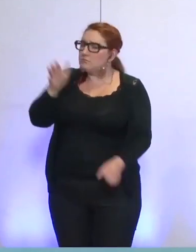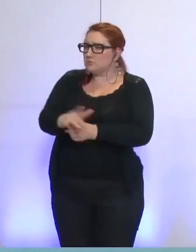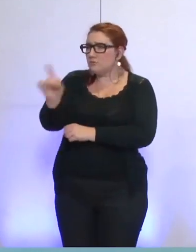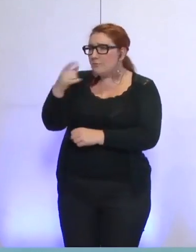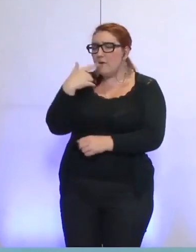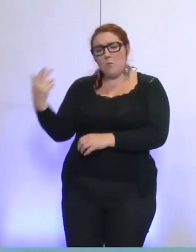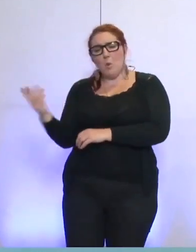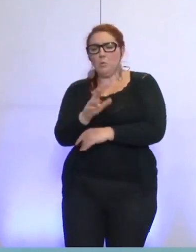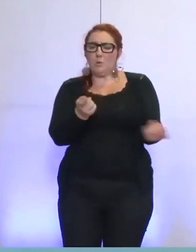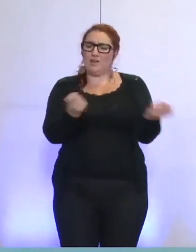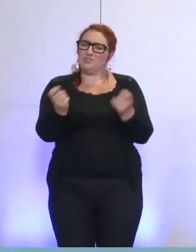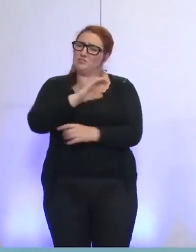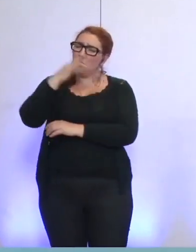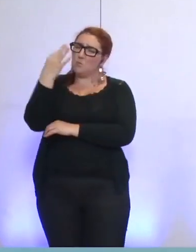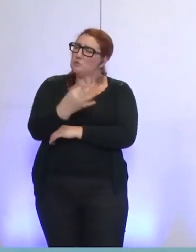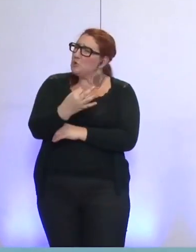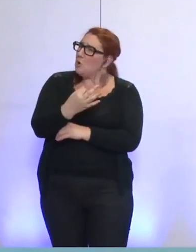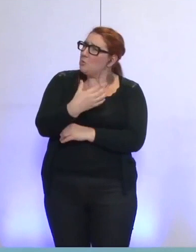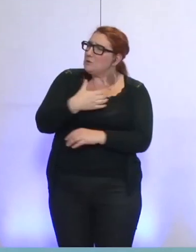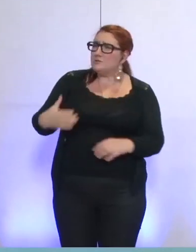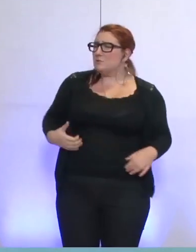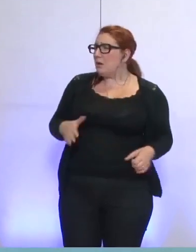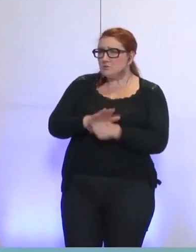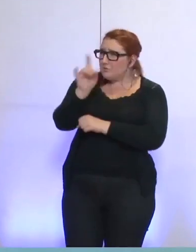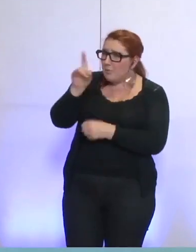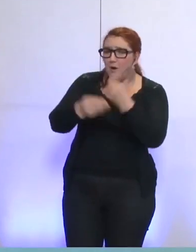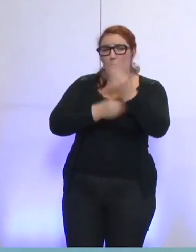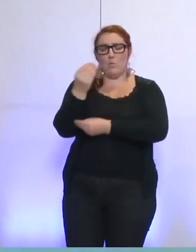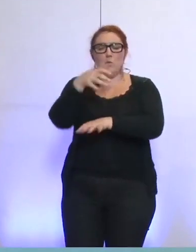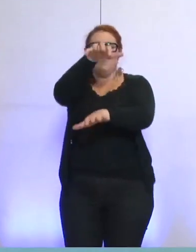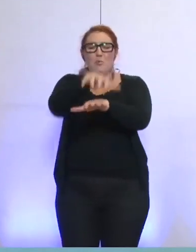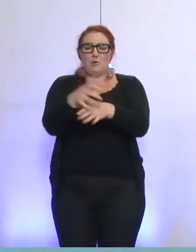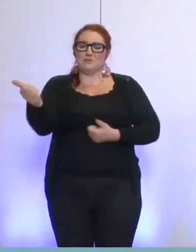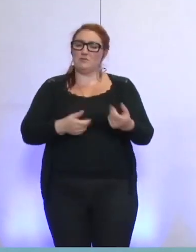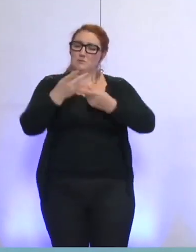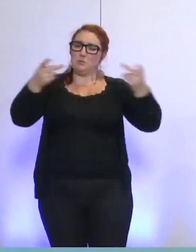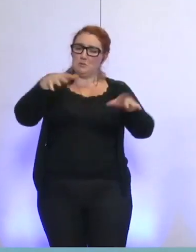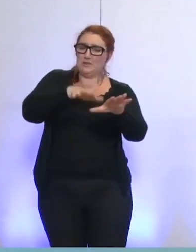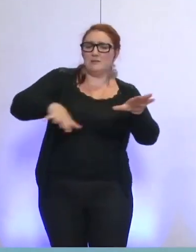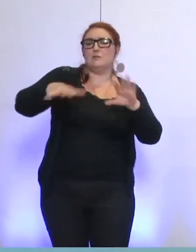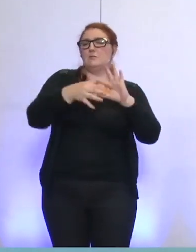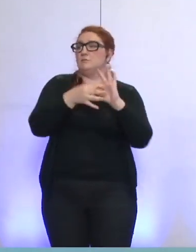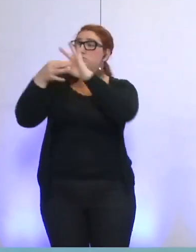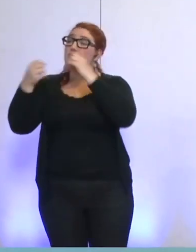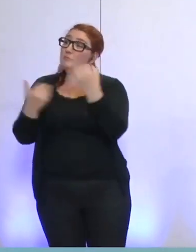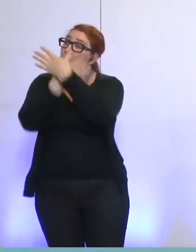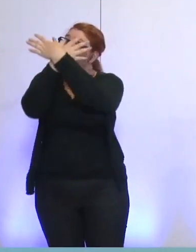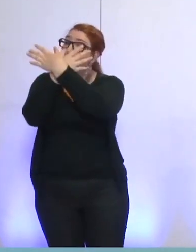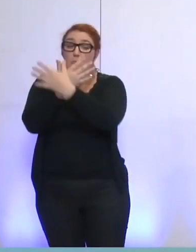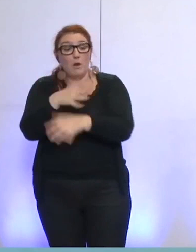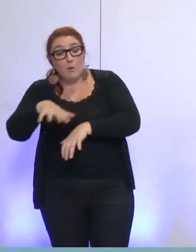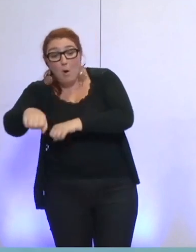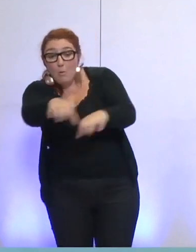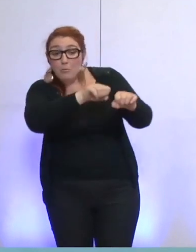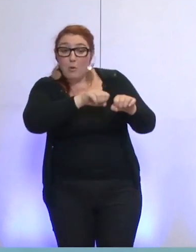régie 100% municipale, ou encore comme la création d'un grand pôle des services publics métropolitains, sans peser les conséquences pour l'emploi,